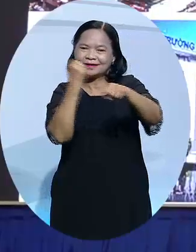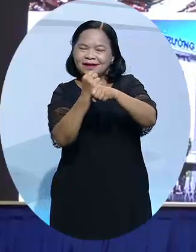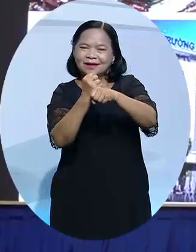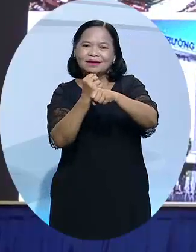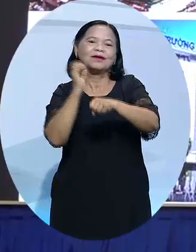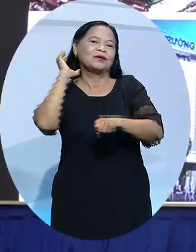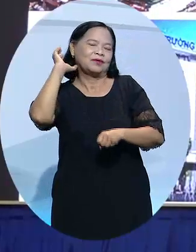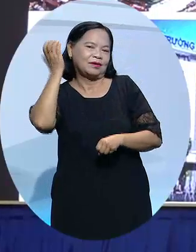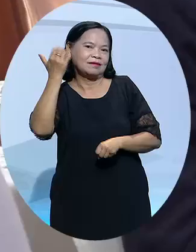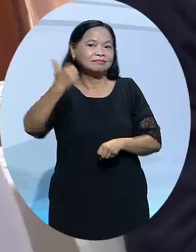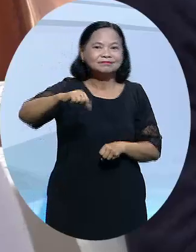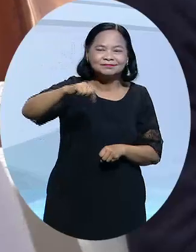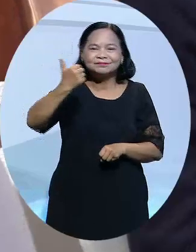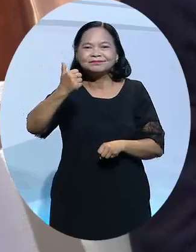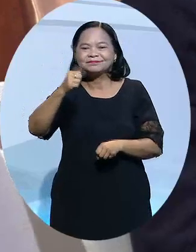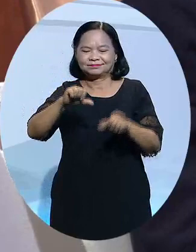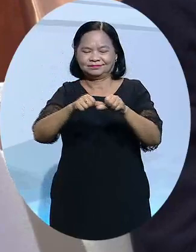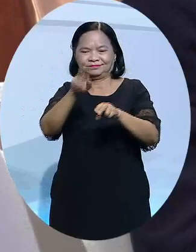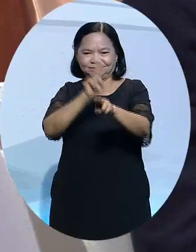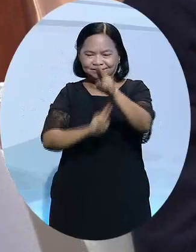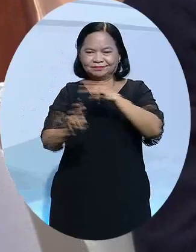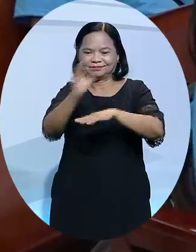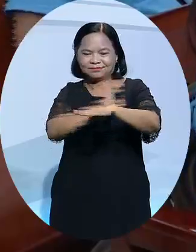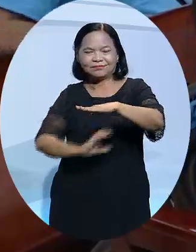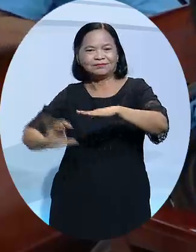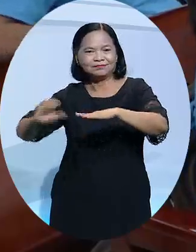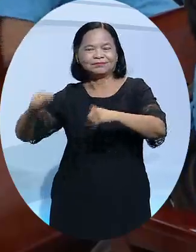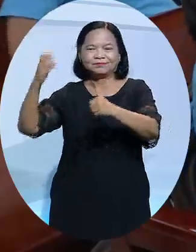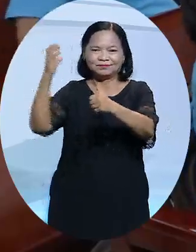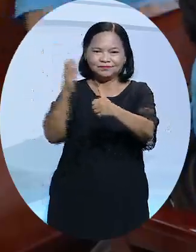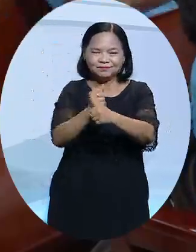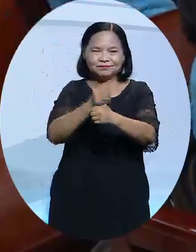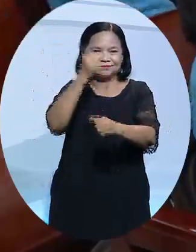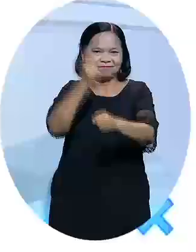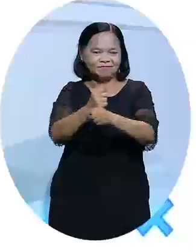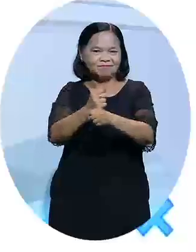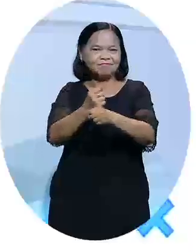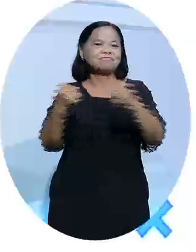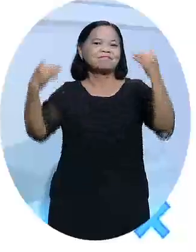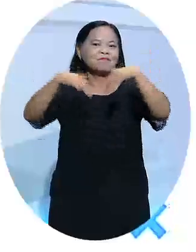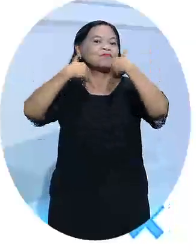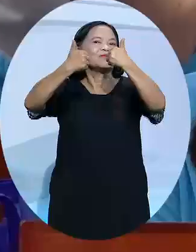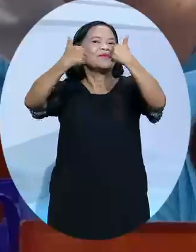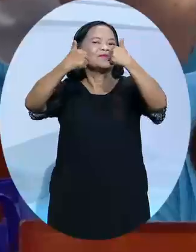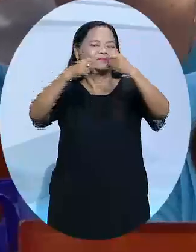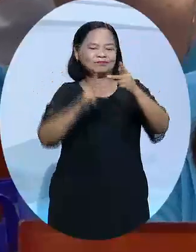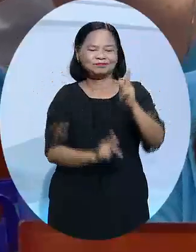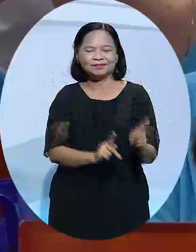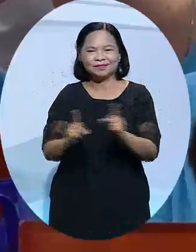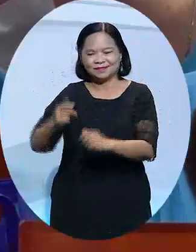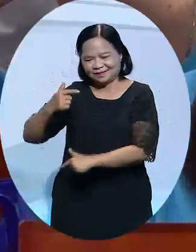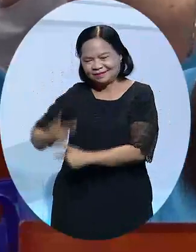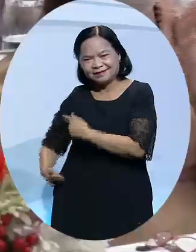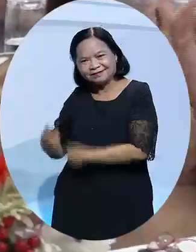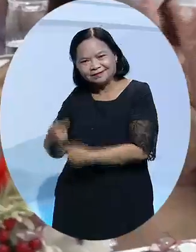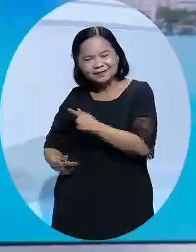tế Roan được đánh giá cao tại Pháp cũng như châu Âu, hướng tới mục tiêu việc làm và hội nhập tốt nhất trong nền kinh tế cạnh tranh và toàn cầu